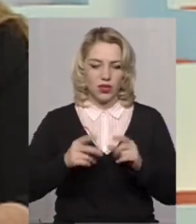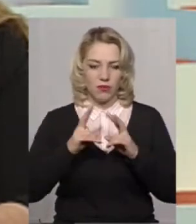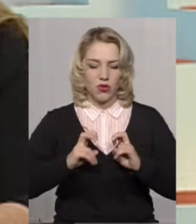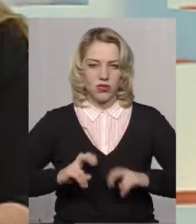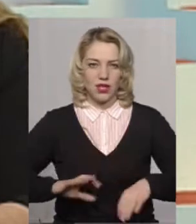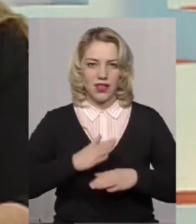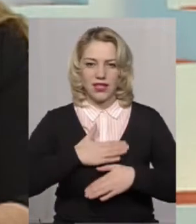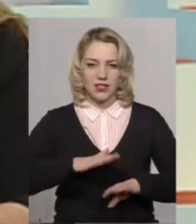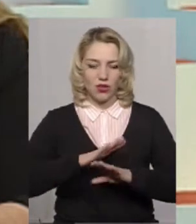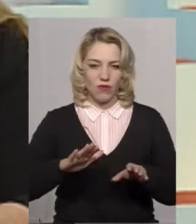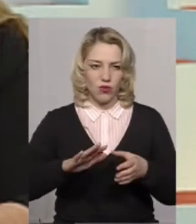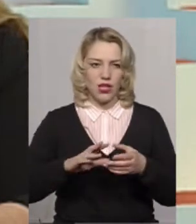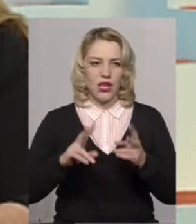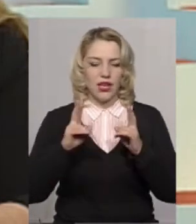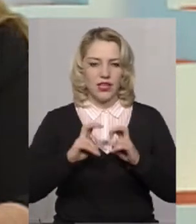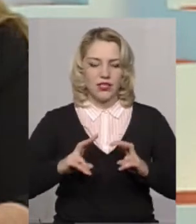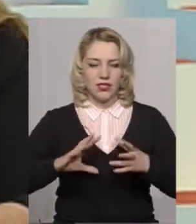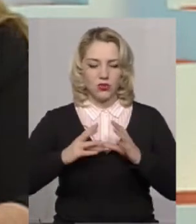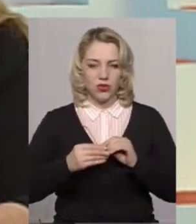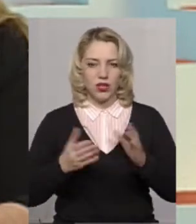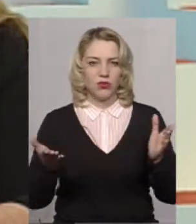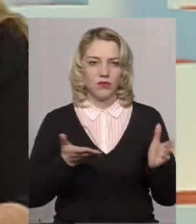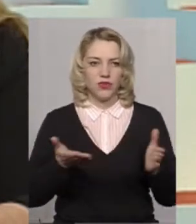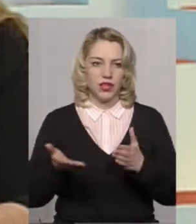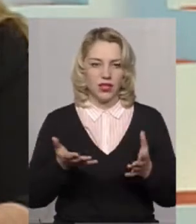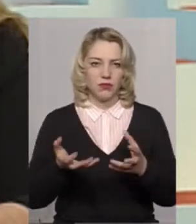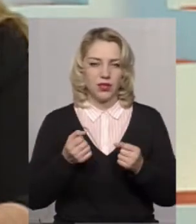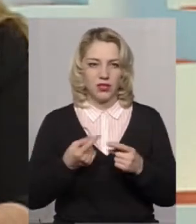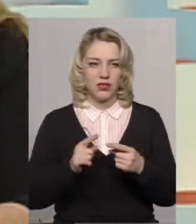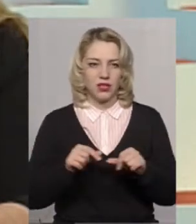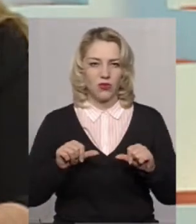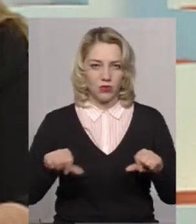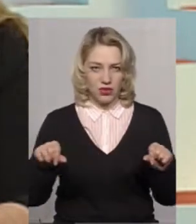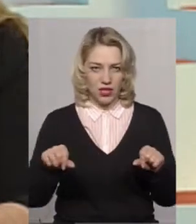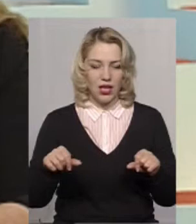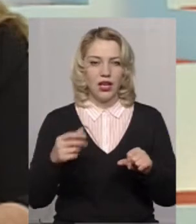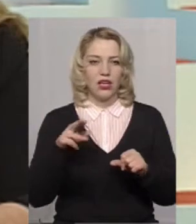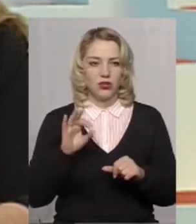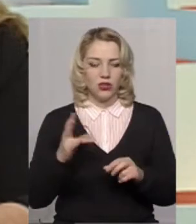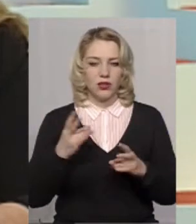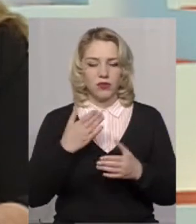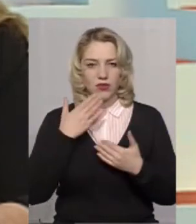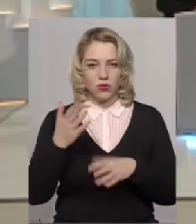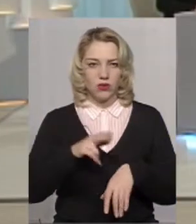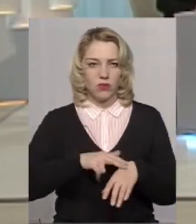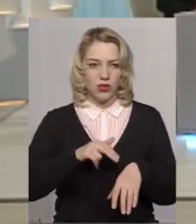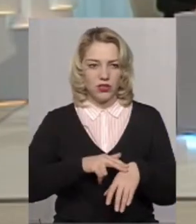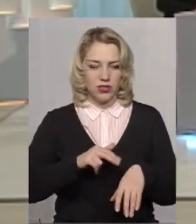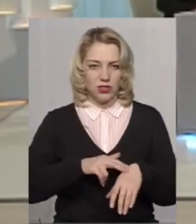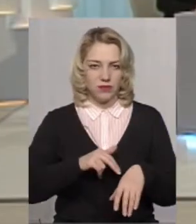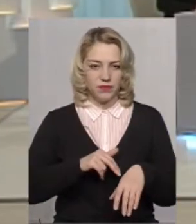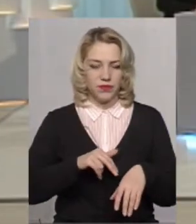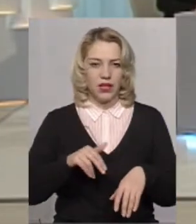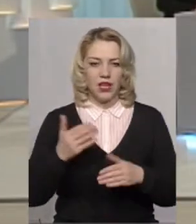розслідування, не задоволені результатом, який прийняла ця комісія, можна звернутися до правоохоронних органів, тобто до